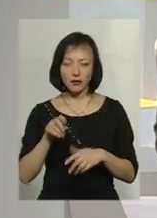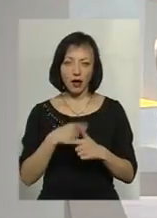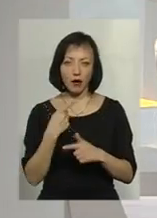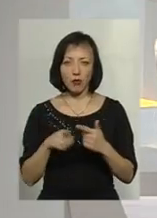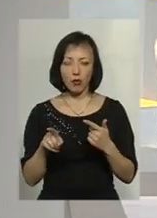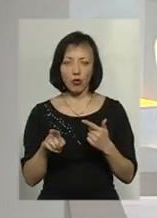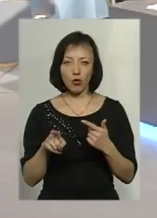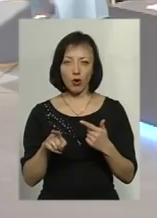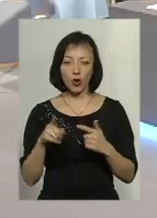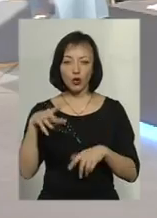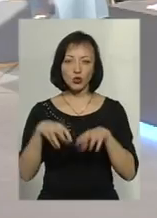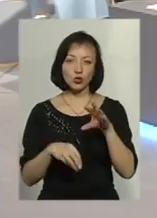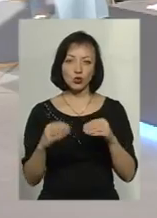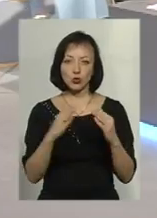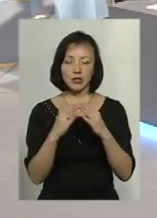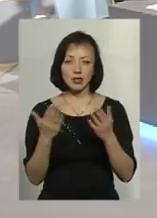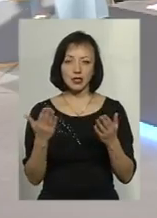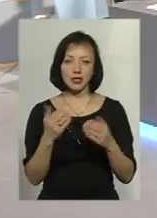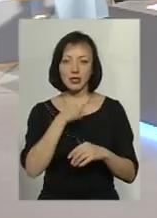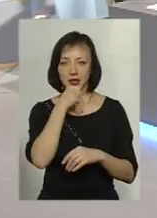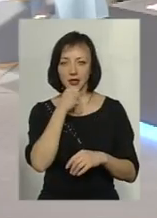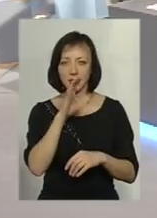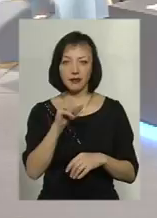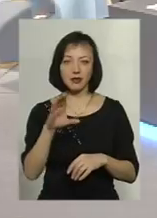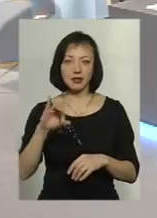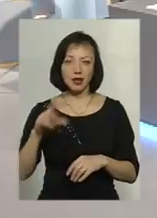або ж сусід, там, дід Василь,